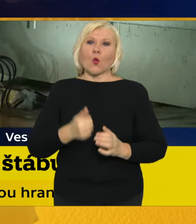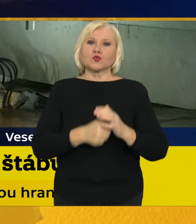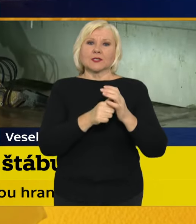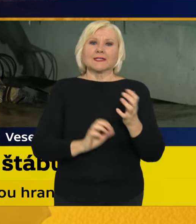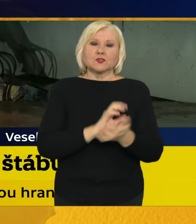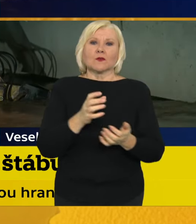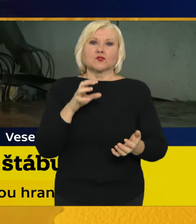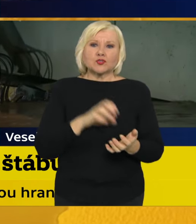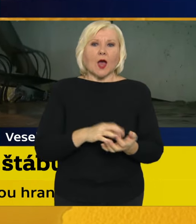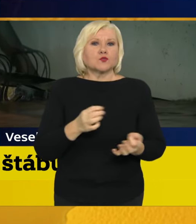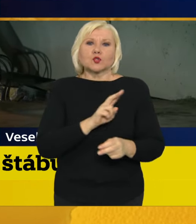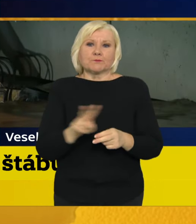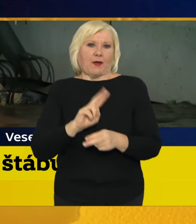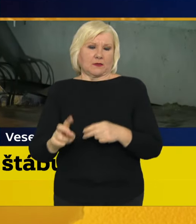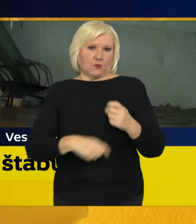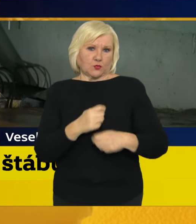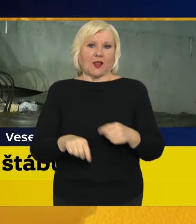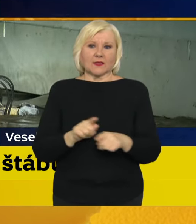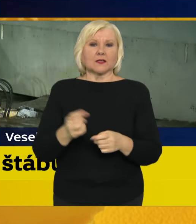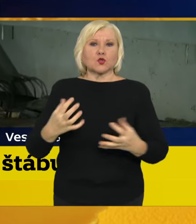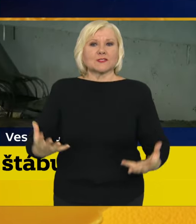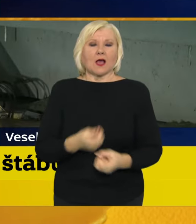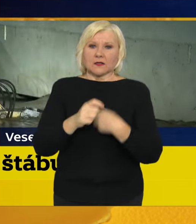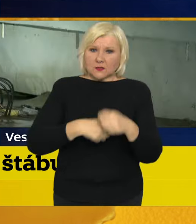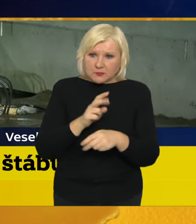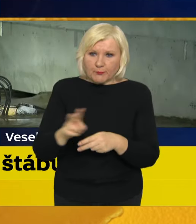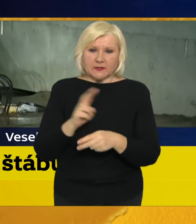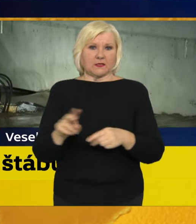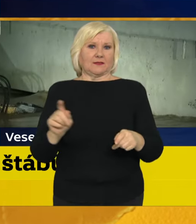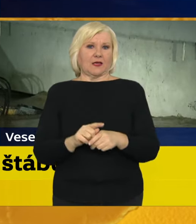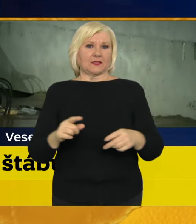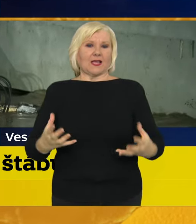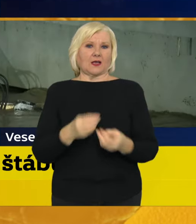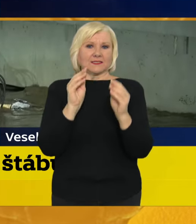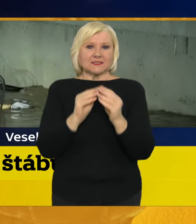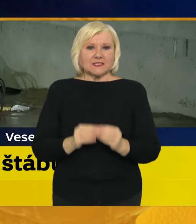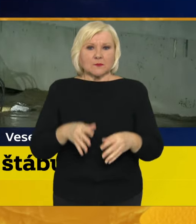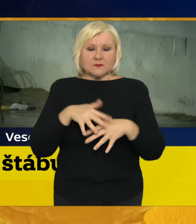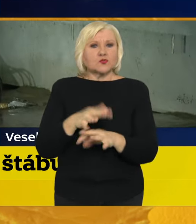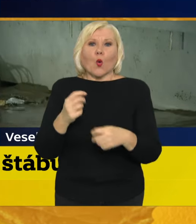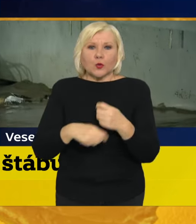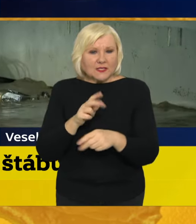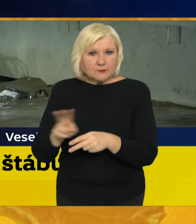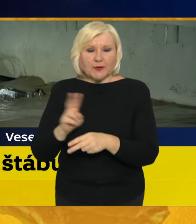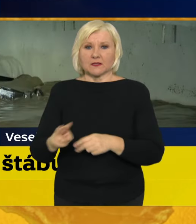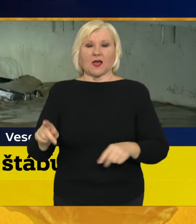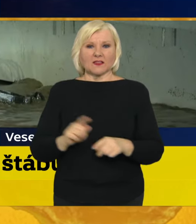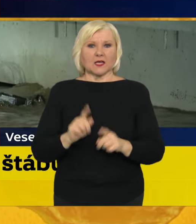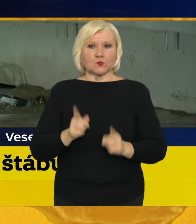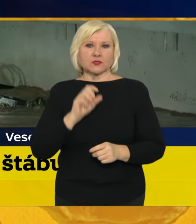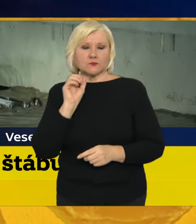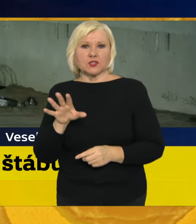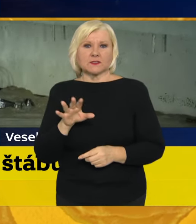co mají za sebou naši záchranáři, co má za sebou integrovaný záchranný systém, představit, v jak velkém nasazení se